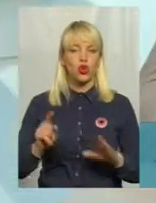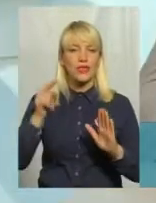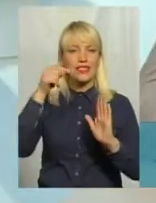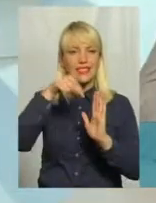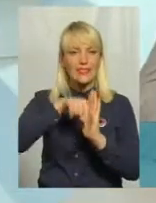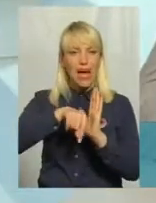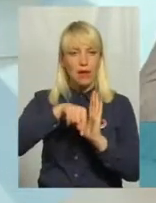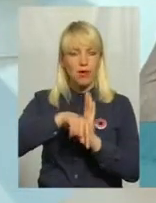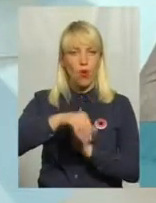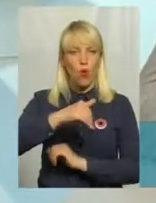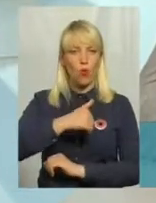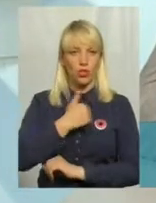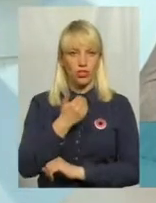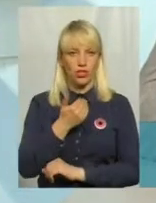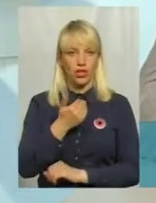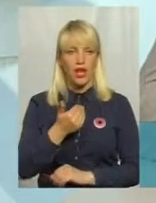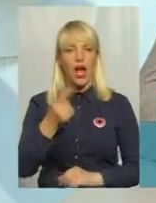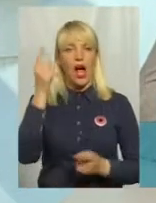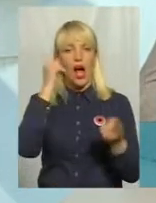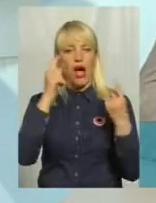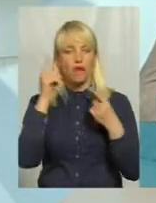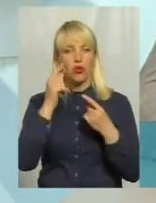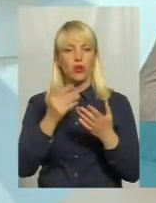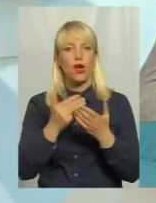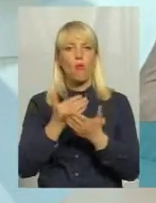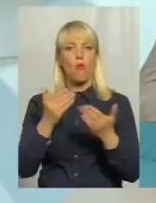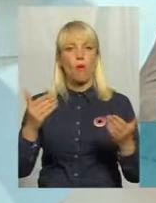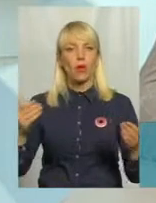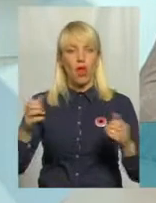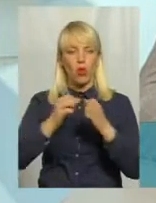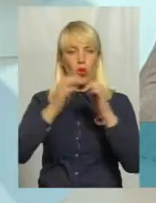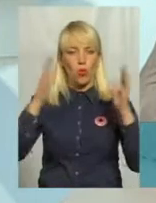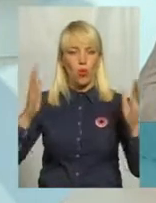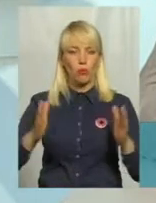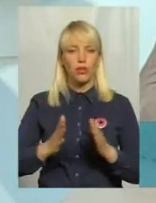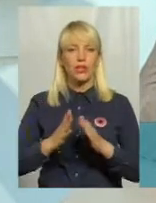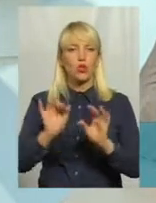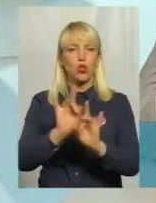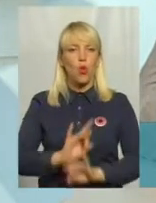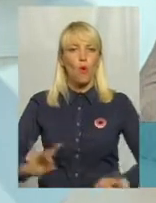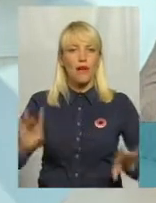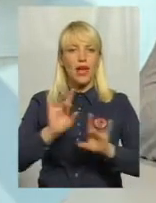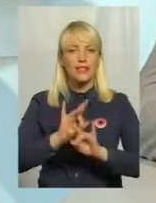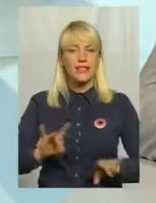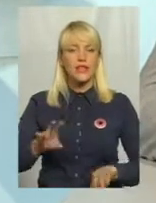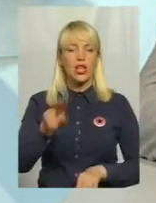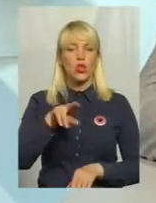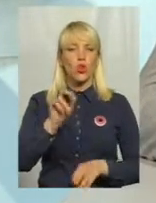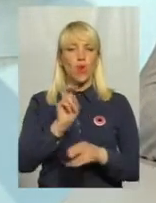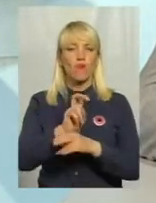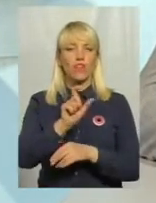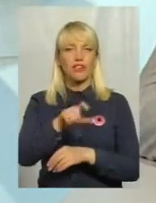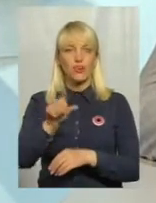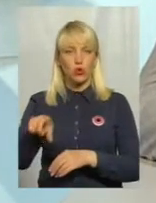скажімо так, автор меморіального комплексу донести до відвідувачів. І це надзвичайно важливий